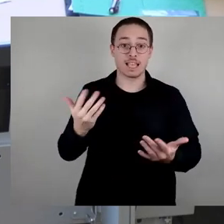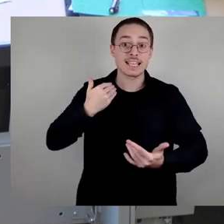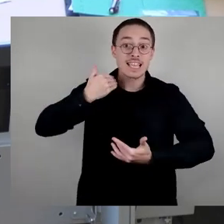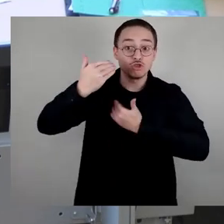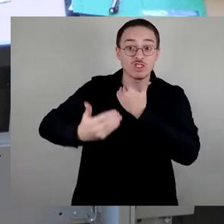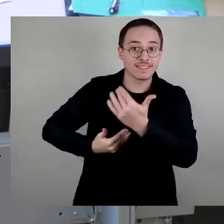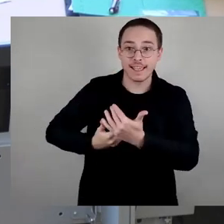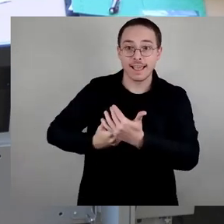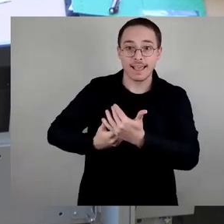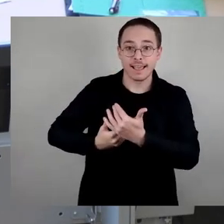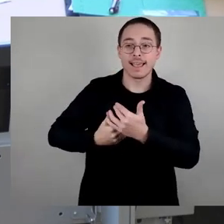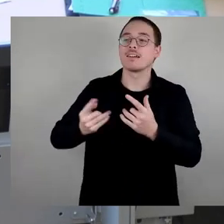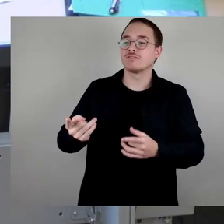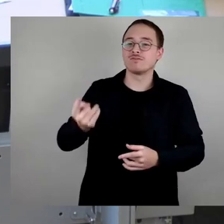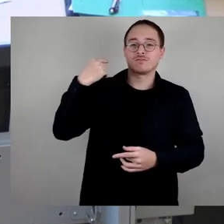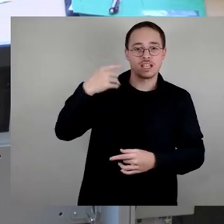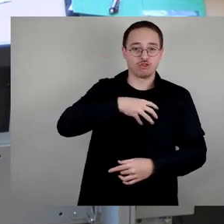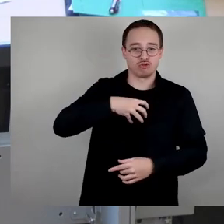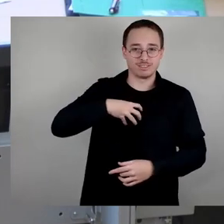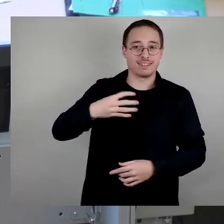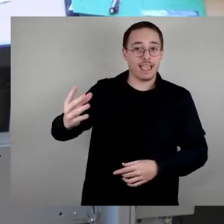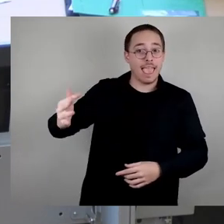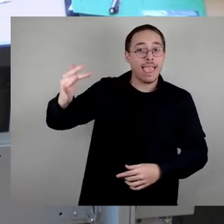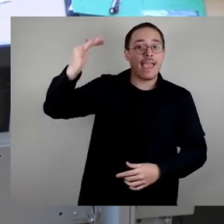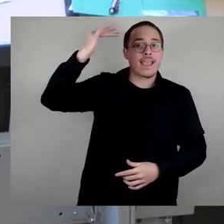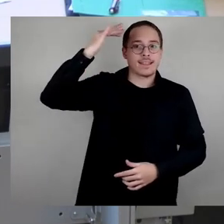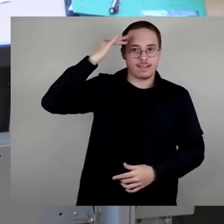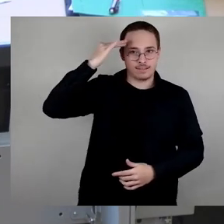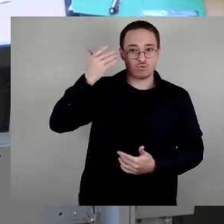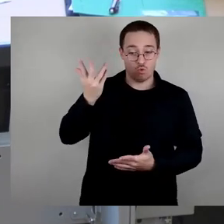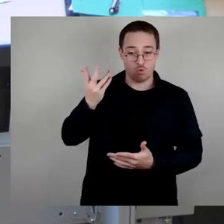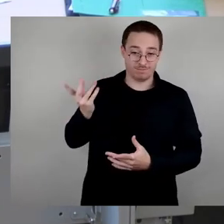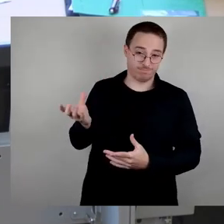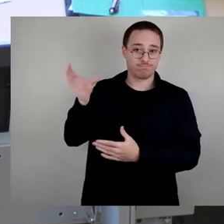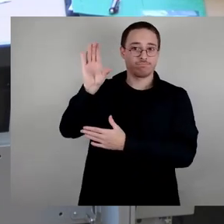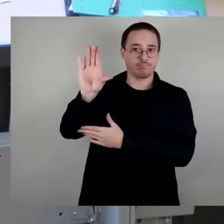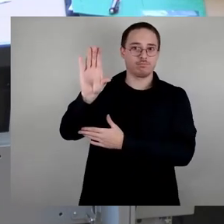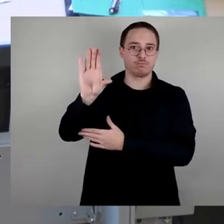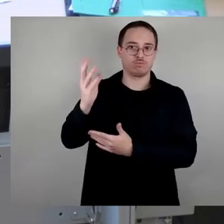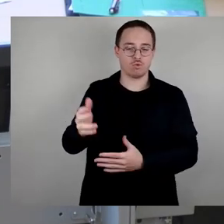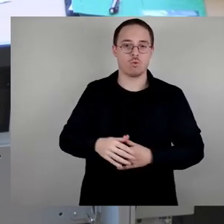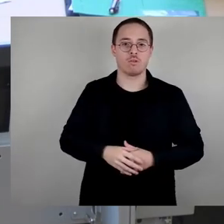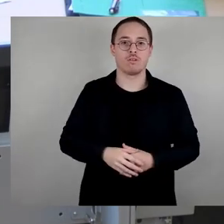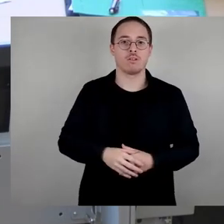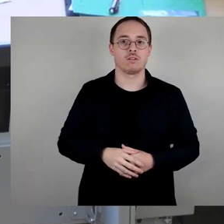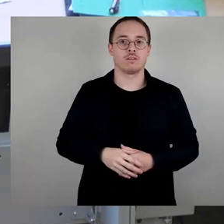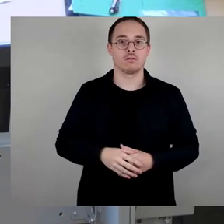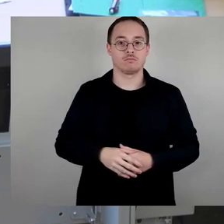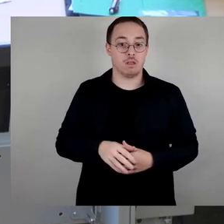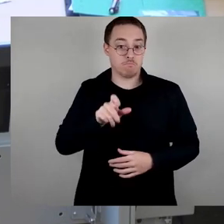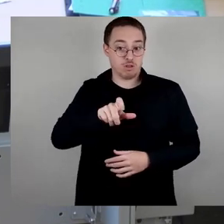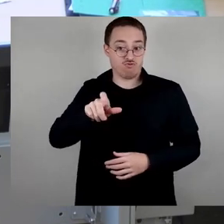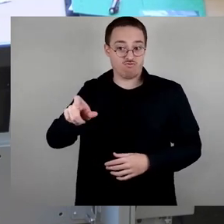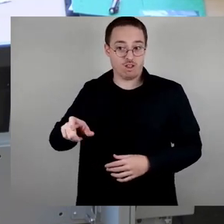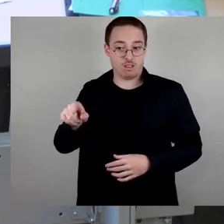dieser Stadt. Menschen erinnern, und hier zitiere ich Aleida Aßmann, Menschen erinnern stets in der Gegenwart.